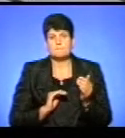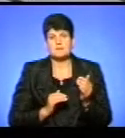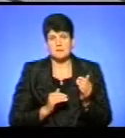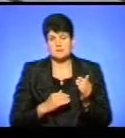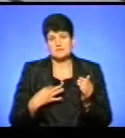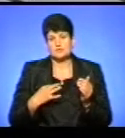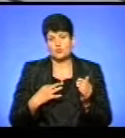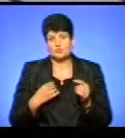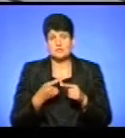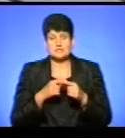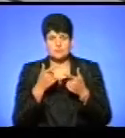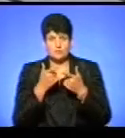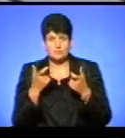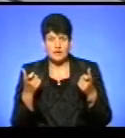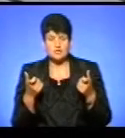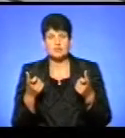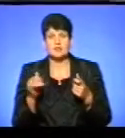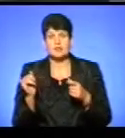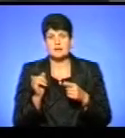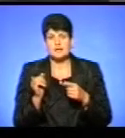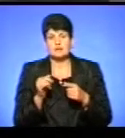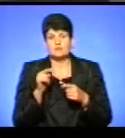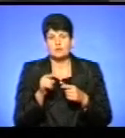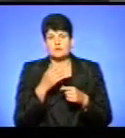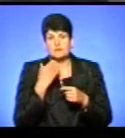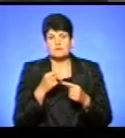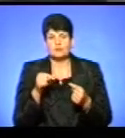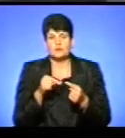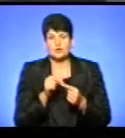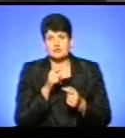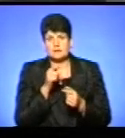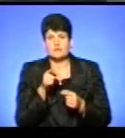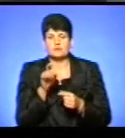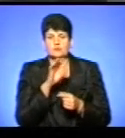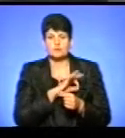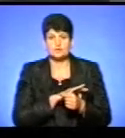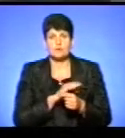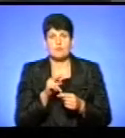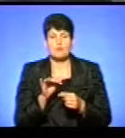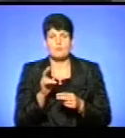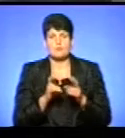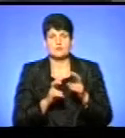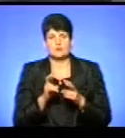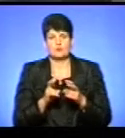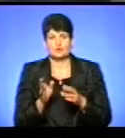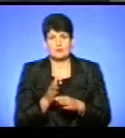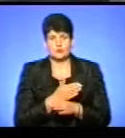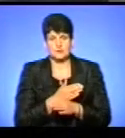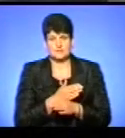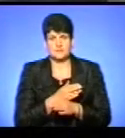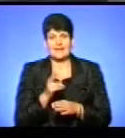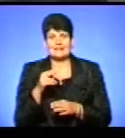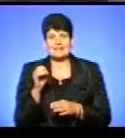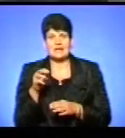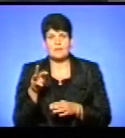попередження і об'єкт не демонтований до відповідного терміну, ми починаємо вживати заходи по примусовому демонтачі. Демонтаж